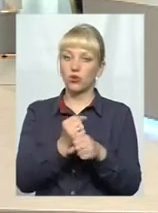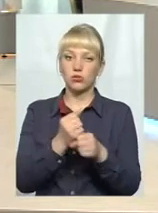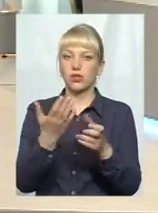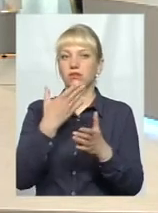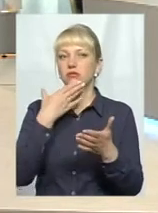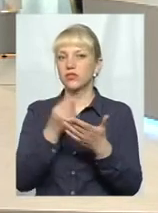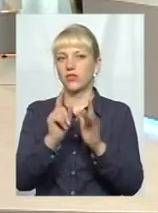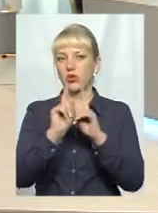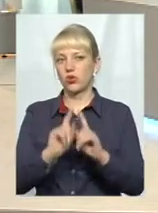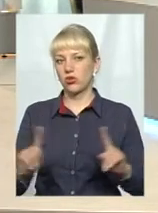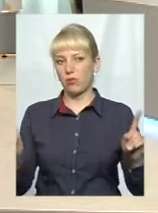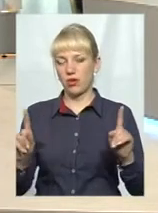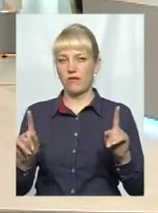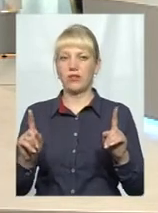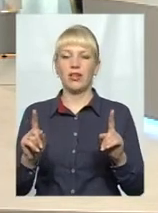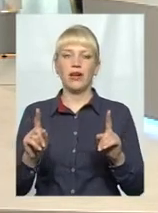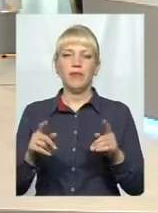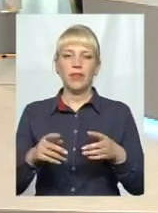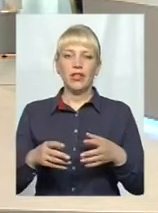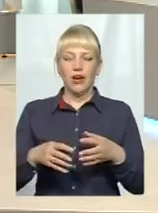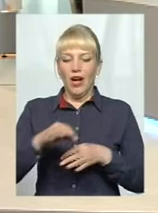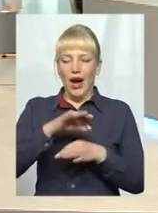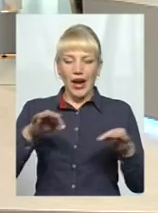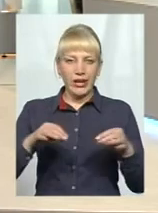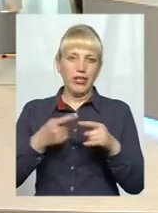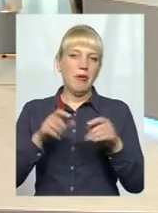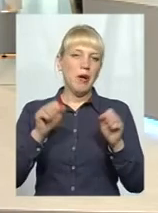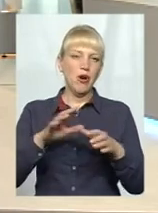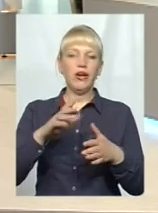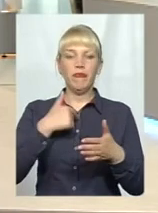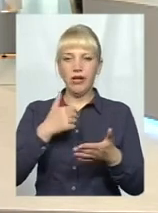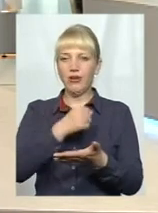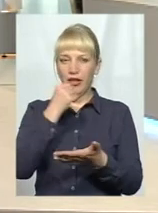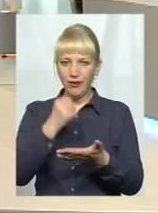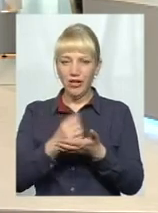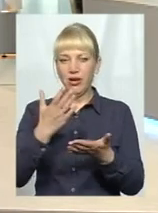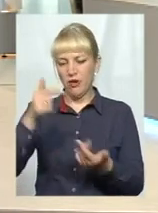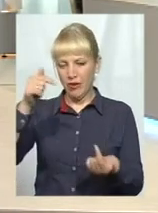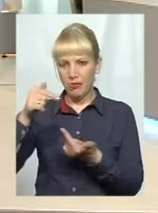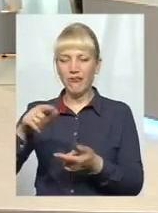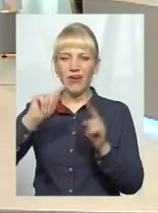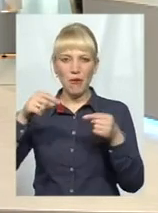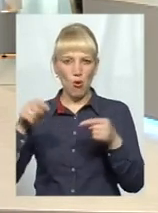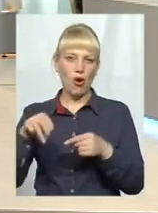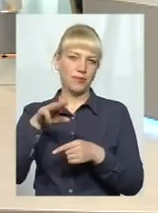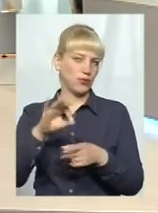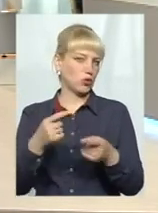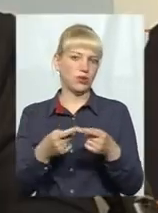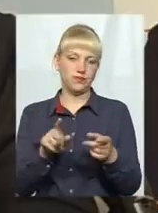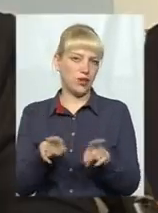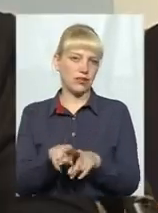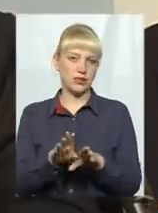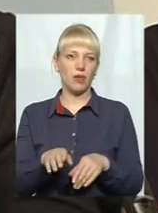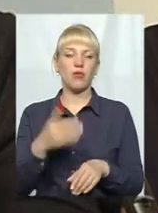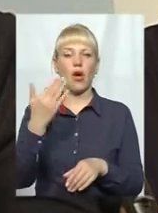особливий архетип. І архітектура його затвердить, що він буде відповідати певним вимогам. Це теж таке може бути. я